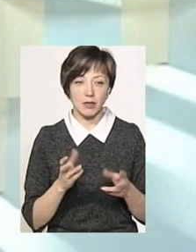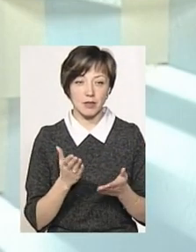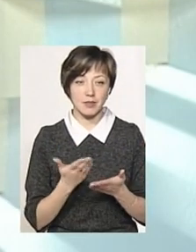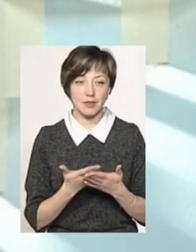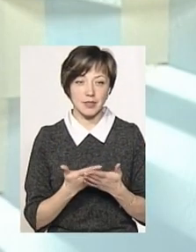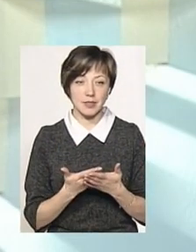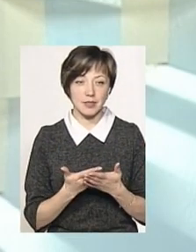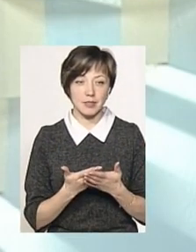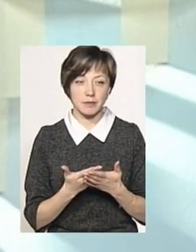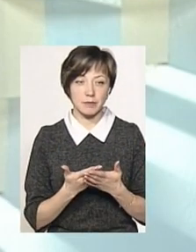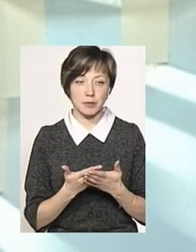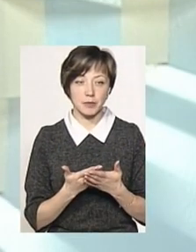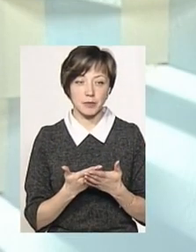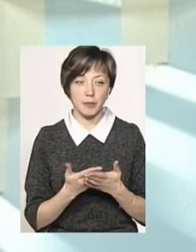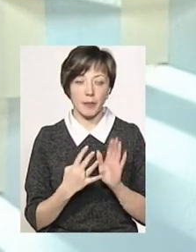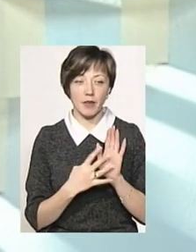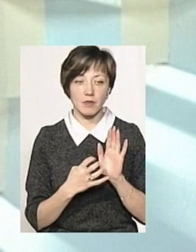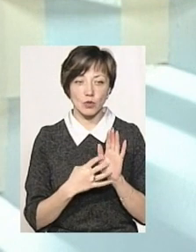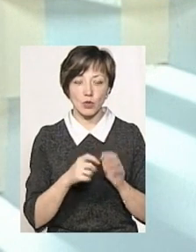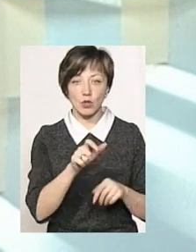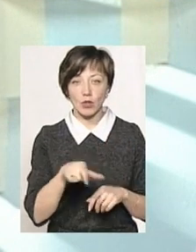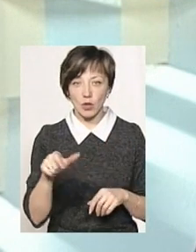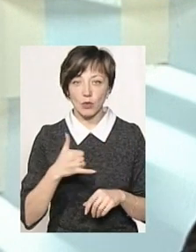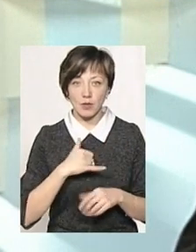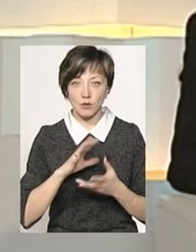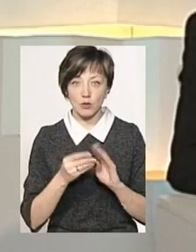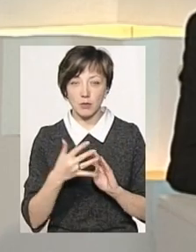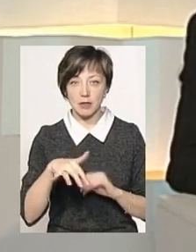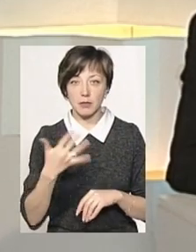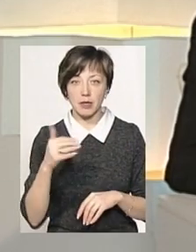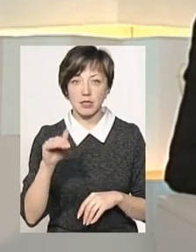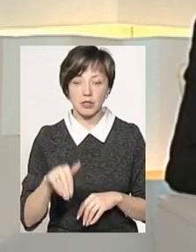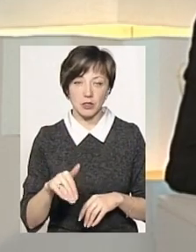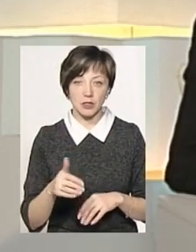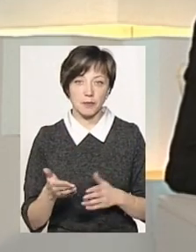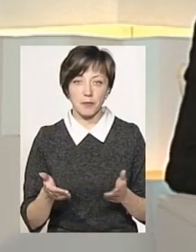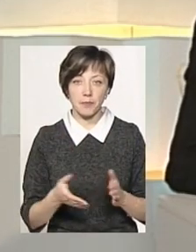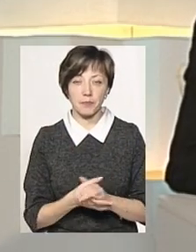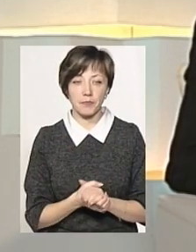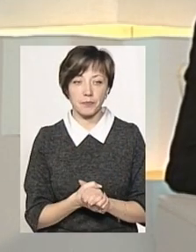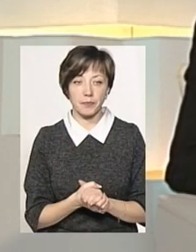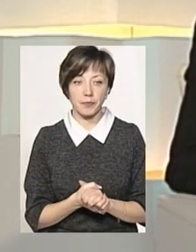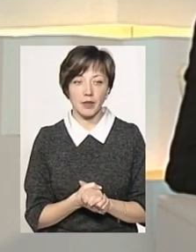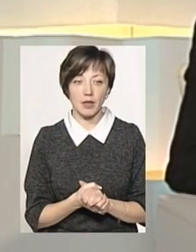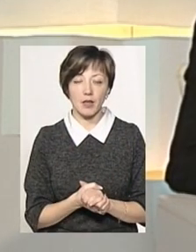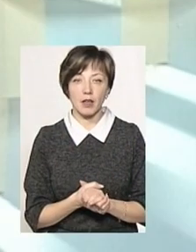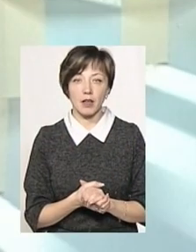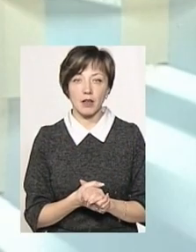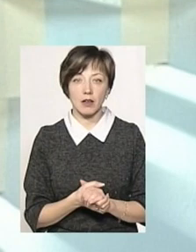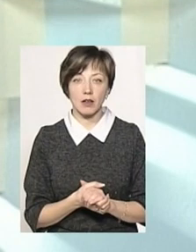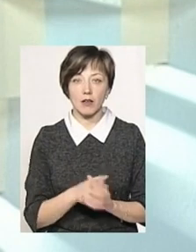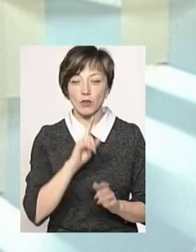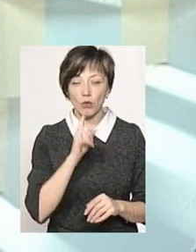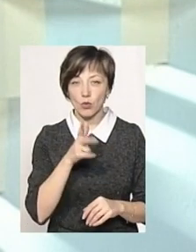ну їх, скажімо, там порядка 900 абонентів, а у нас всього 55 тисяч майже абонентів. І ті, яких там від